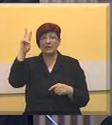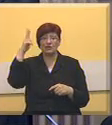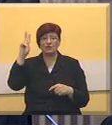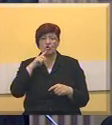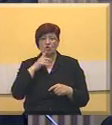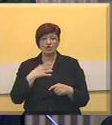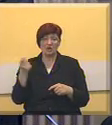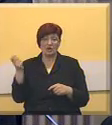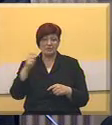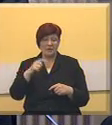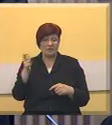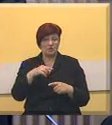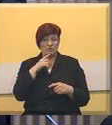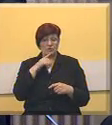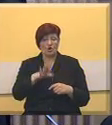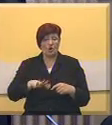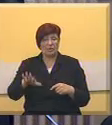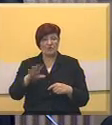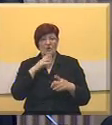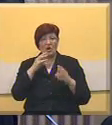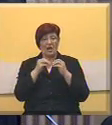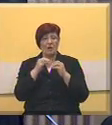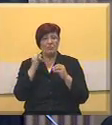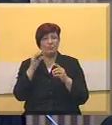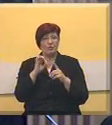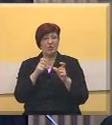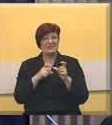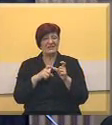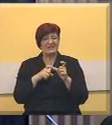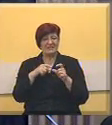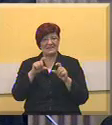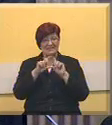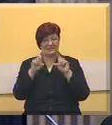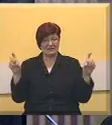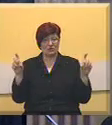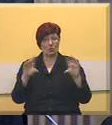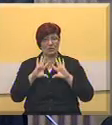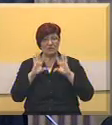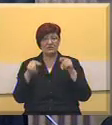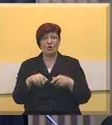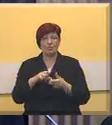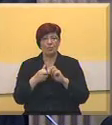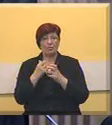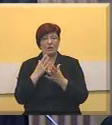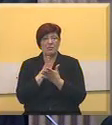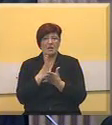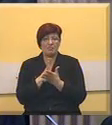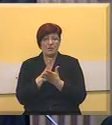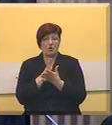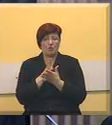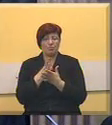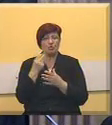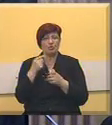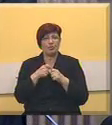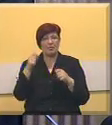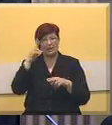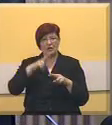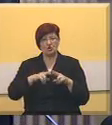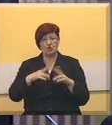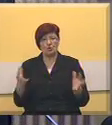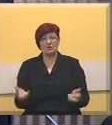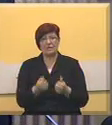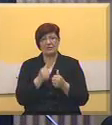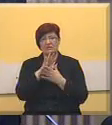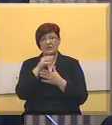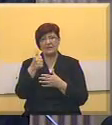doprinose oblastima kojima će se baviti BioSense institut. Svi ovi problemi bi bili u dobroj meri rešeni osnivanjem jedne